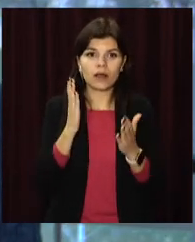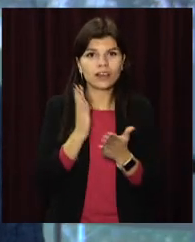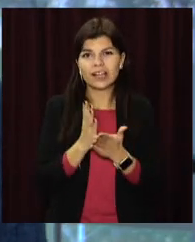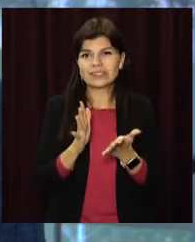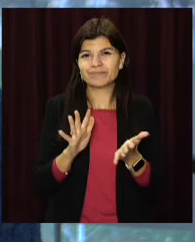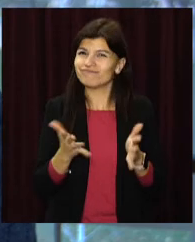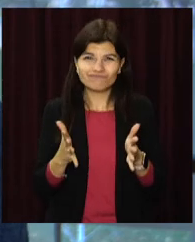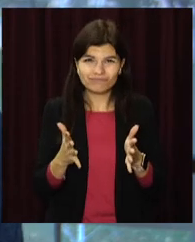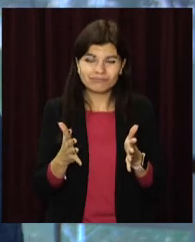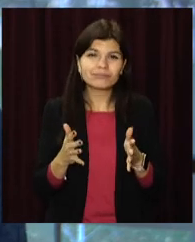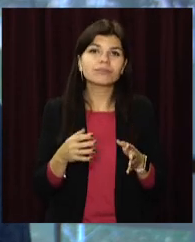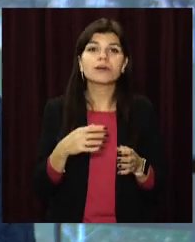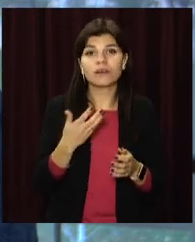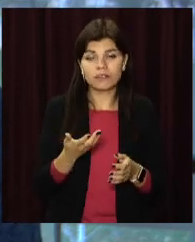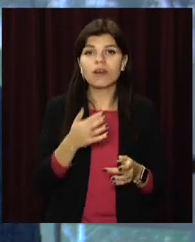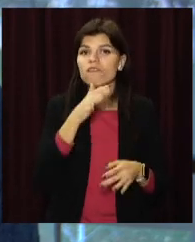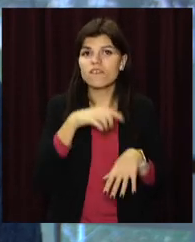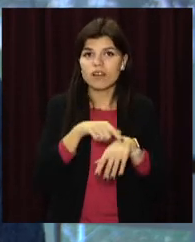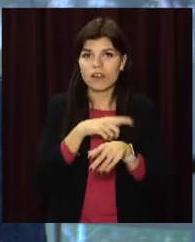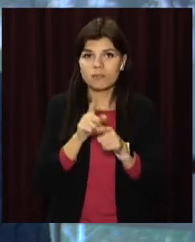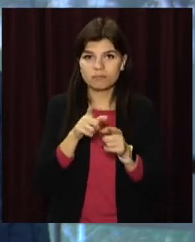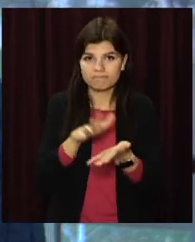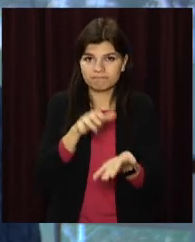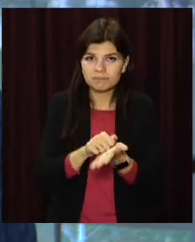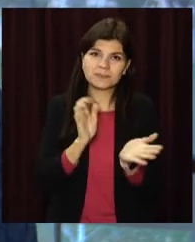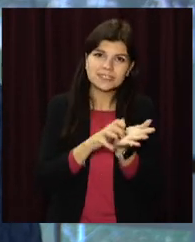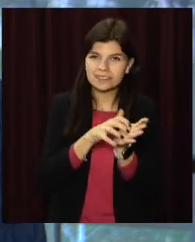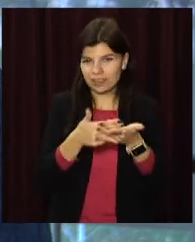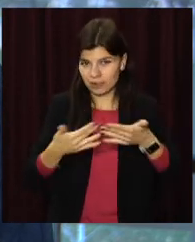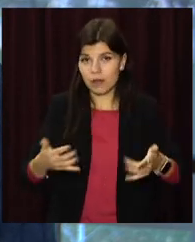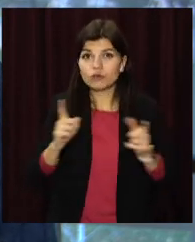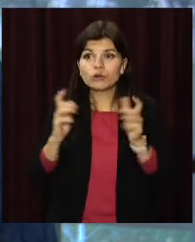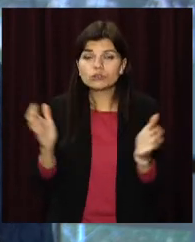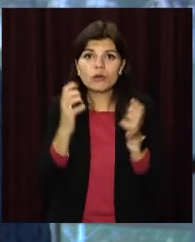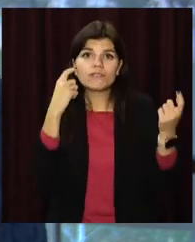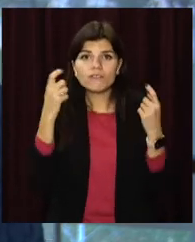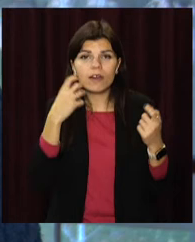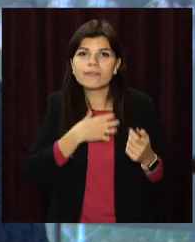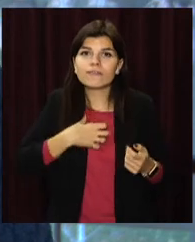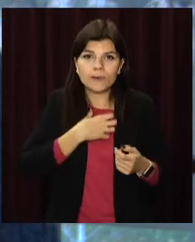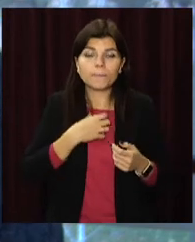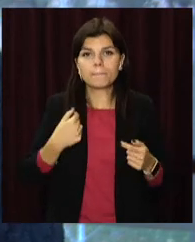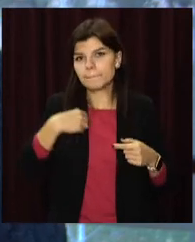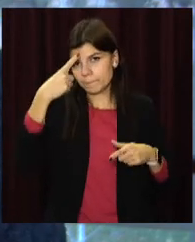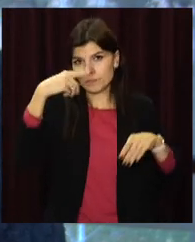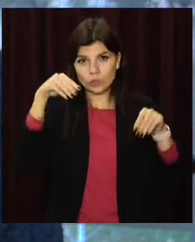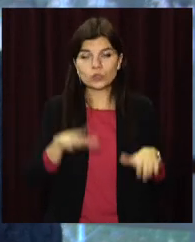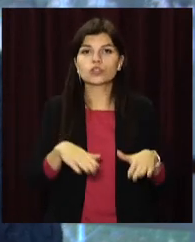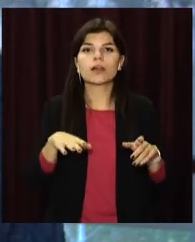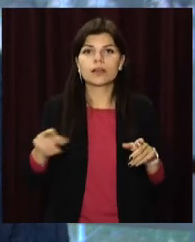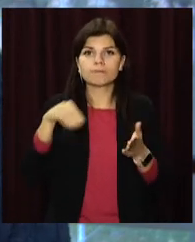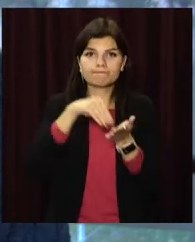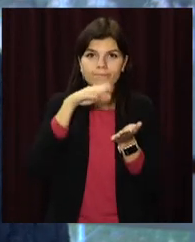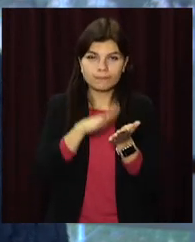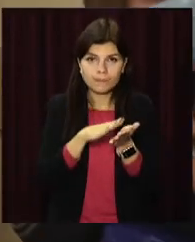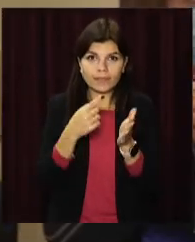гарними, то вони з часом руйнуються. І ось для того, щоб їх зберегти, ми вирішили започаткувати такий